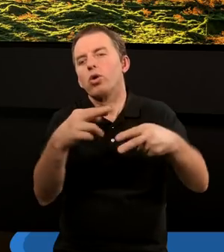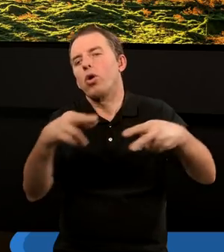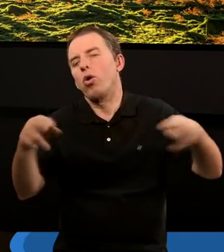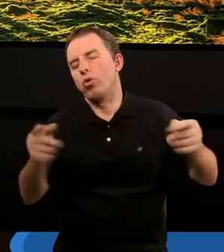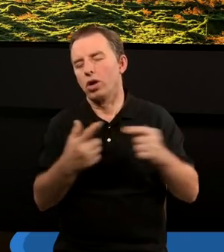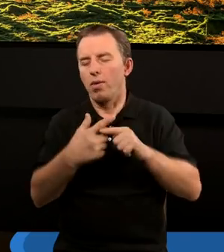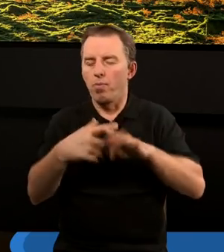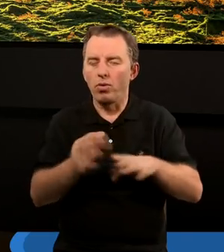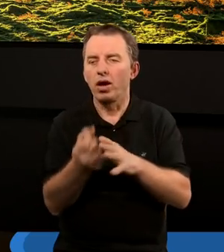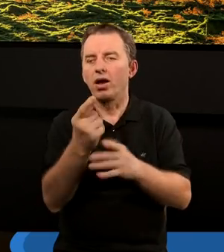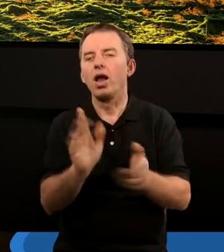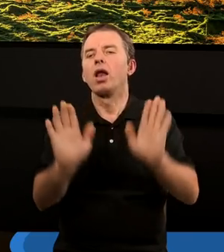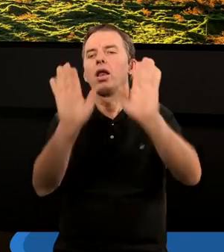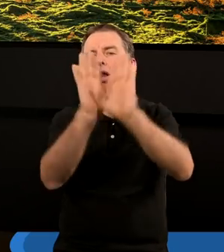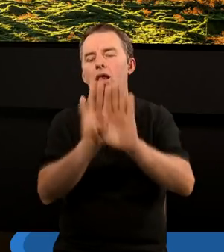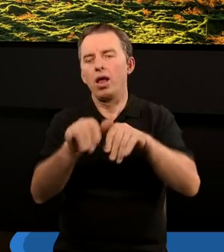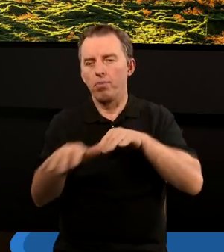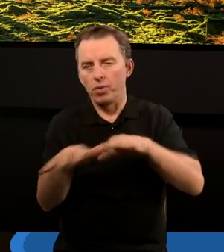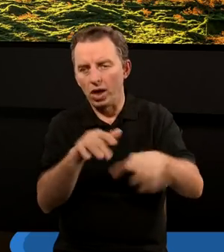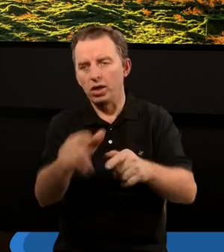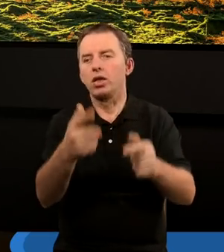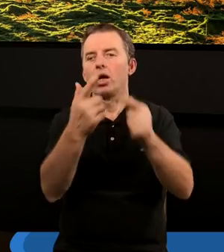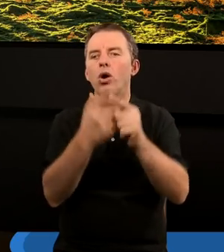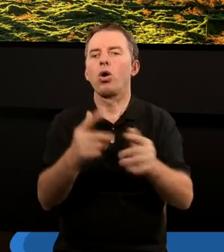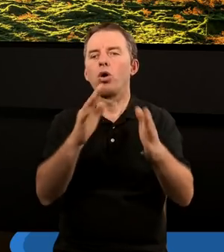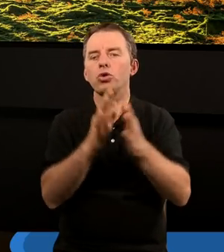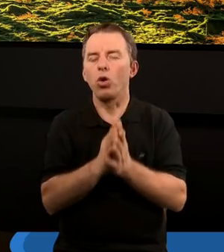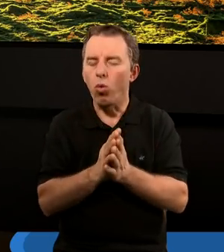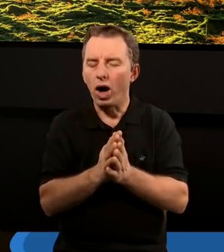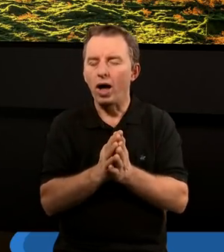momentach tego nabożeństwa i miejscach tego kościoła,